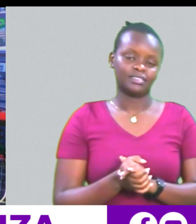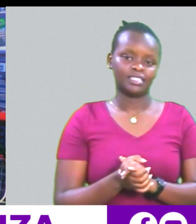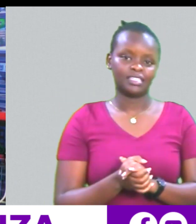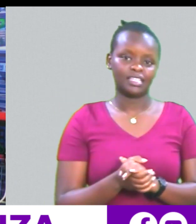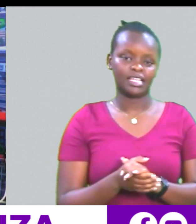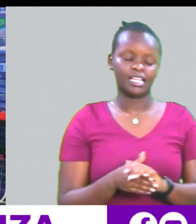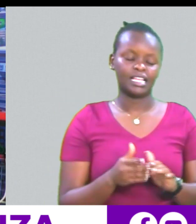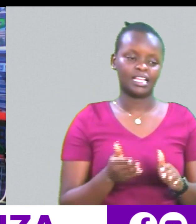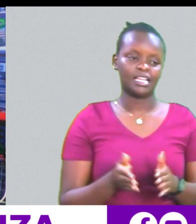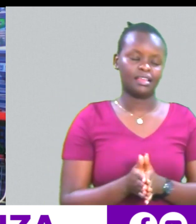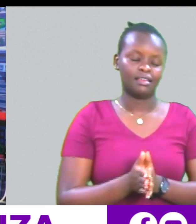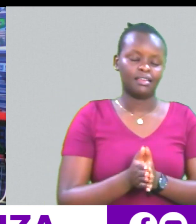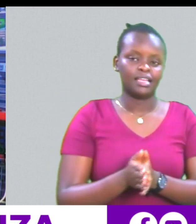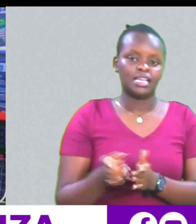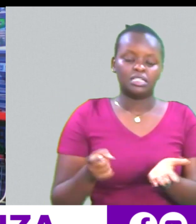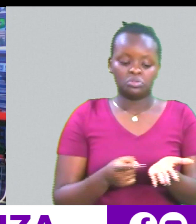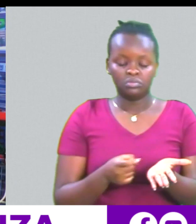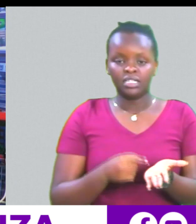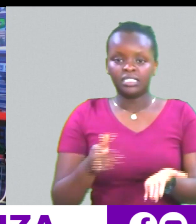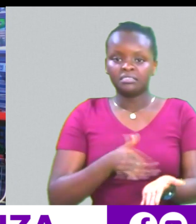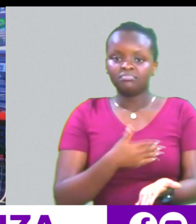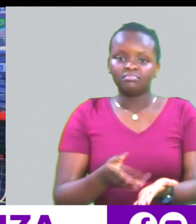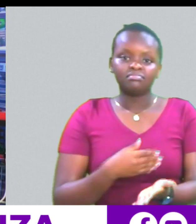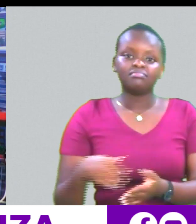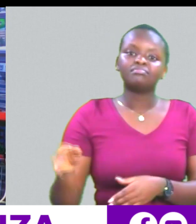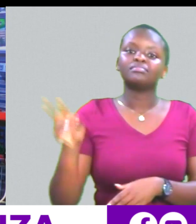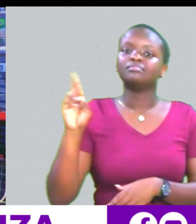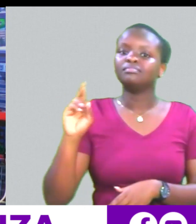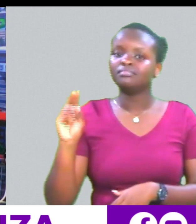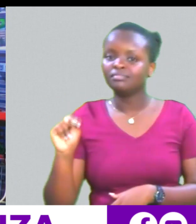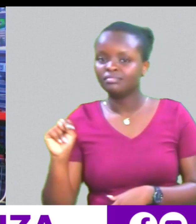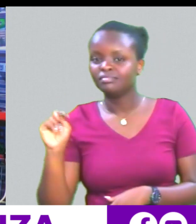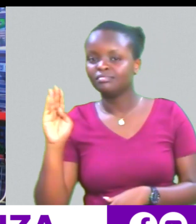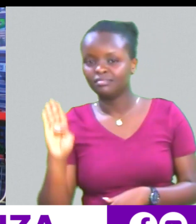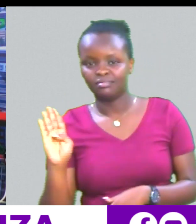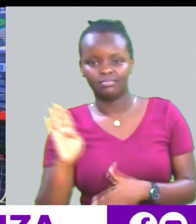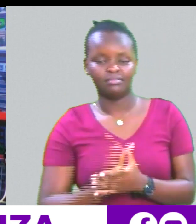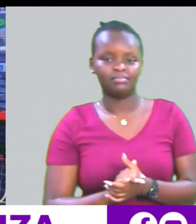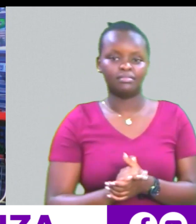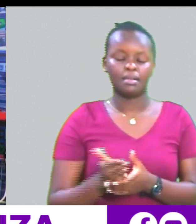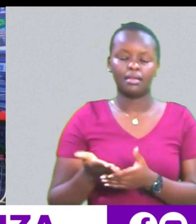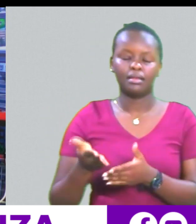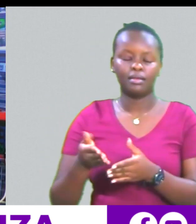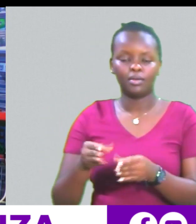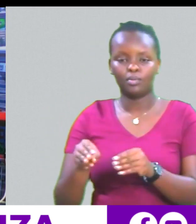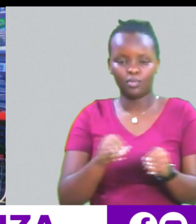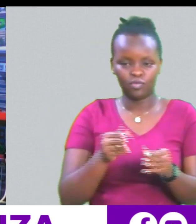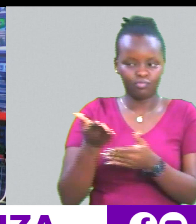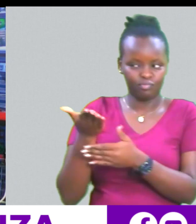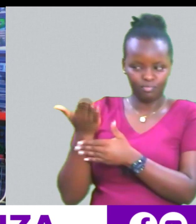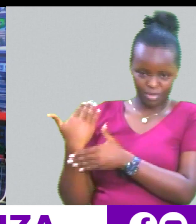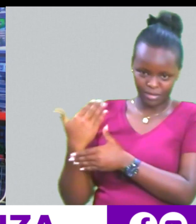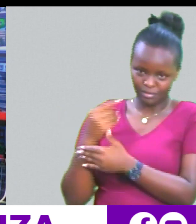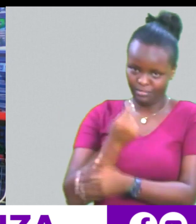bongo Nona R&B R&B Siwache tuturudiki Doko Nyuma kiasi Baka kwa yore Baka biya